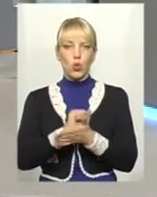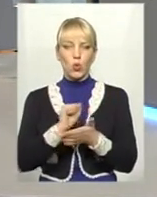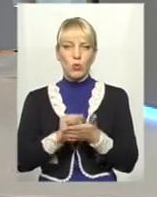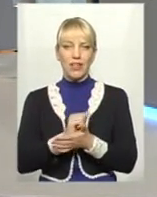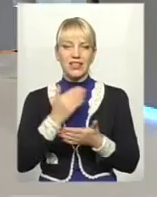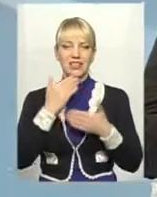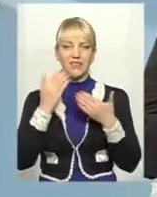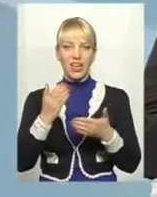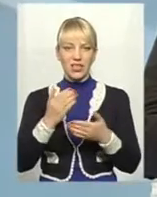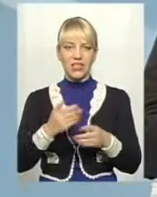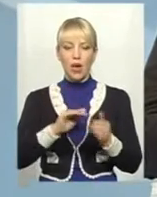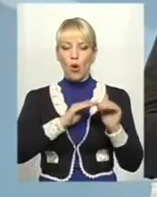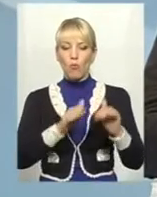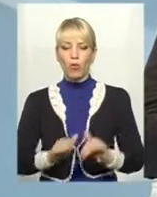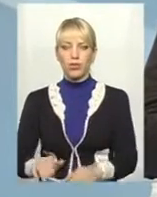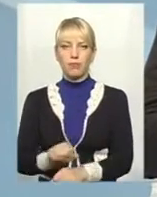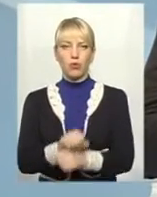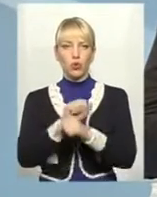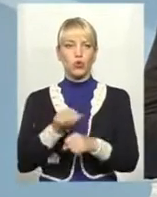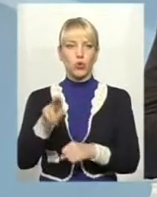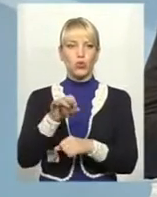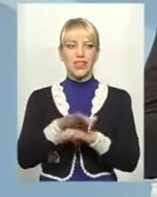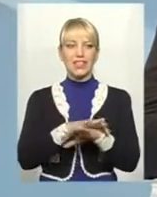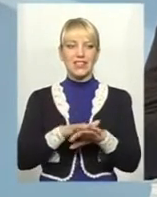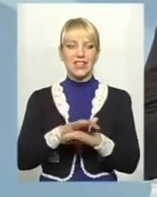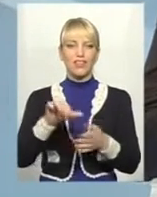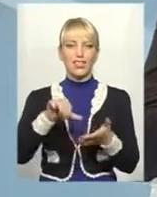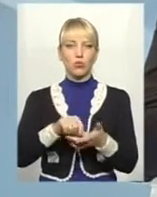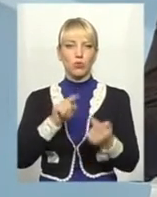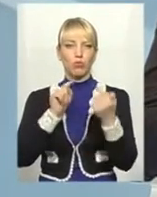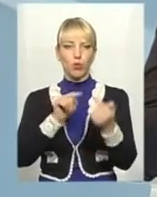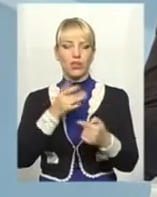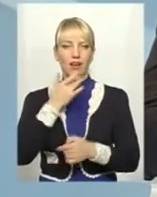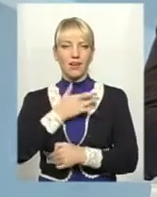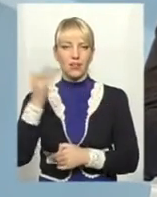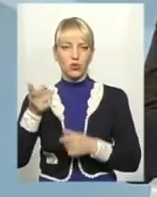подільських повстанців до населення із закликом виступити проти радянській влади.